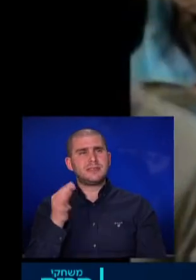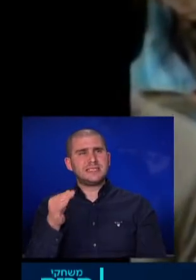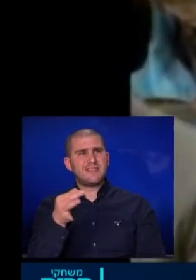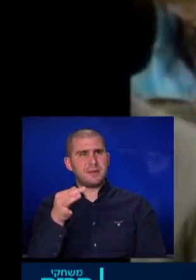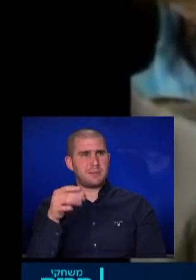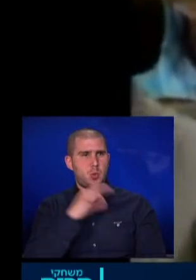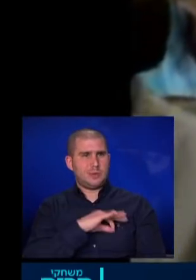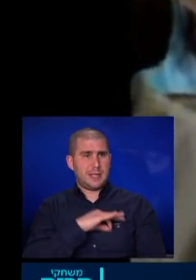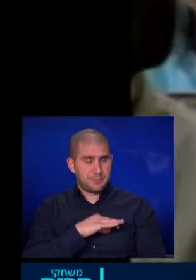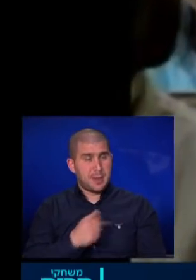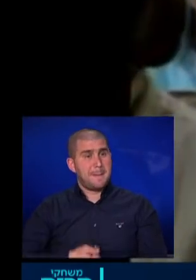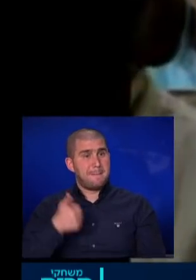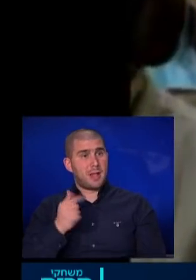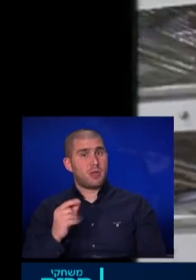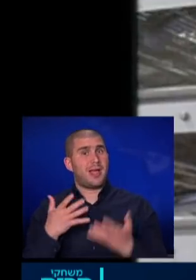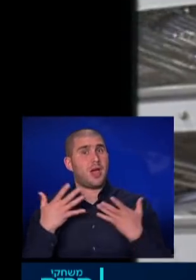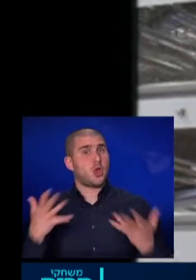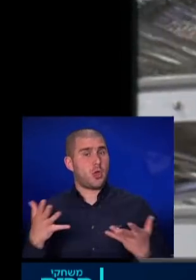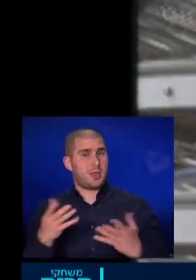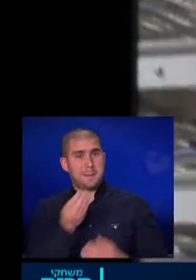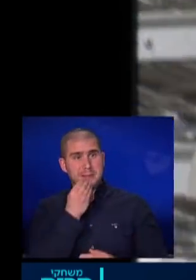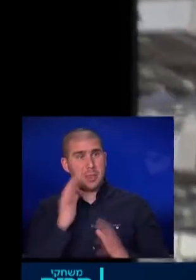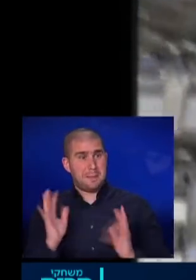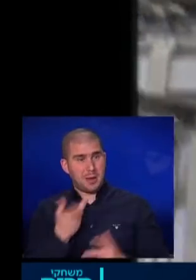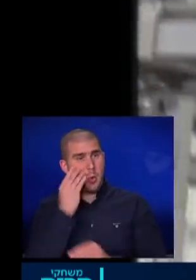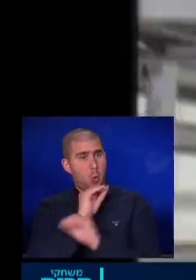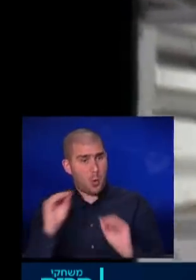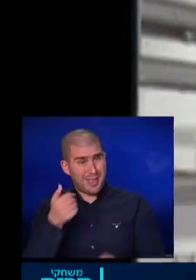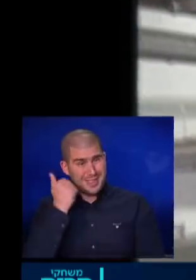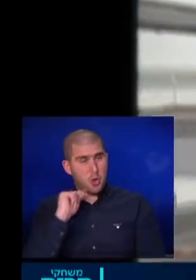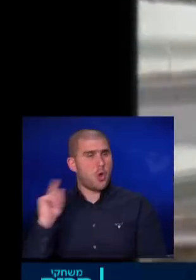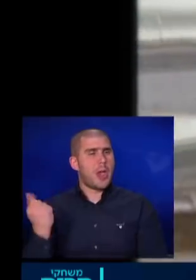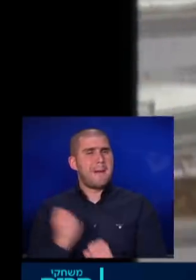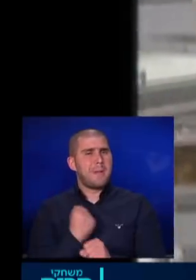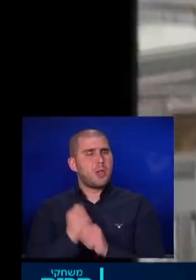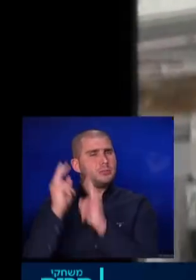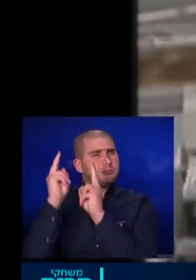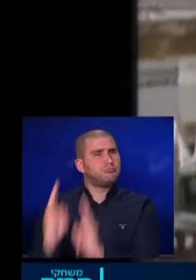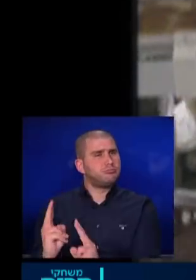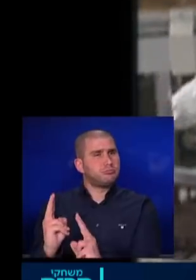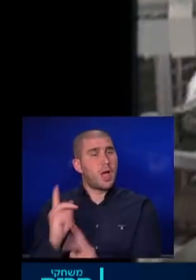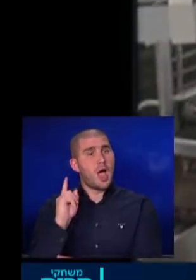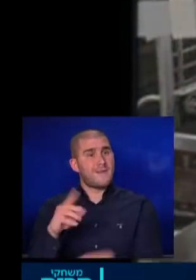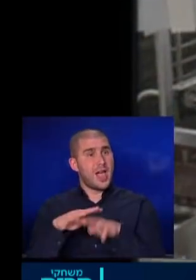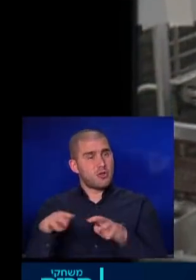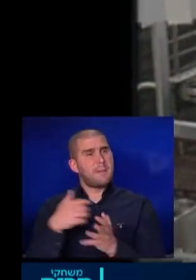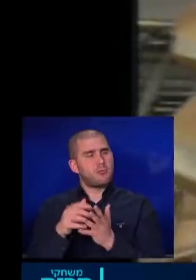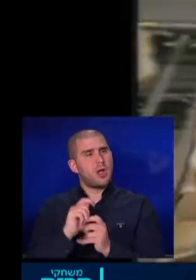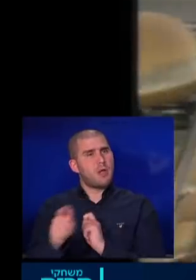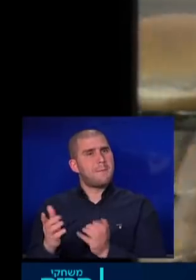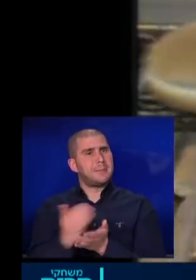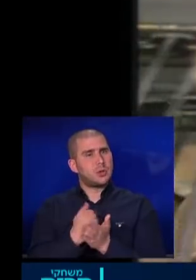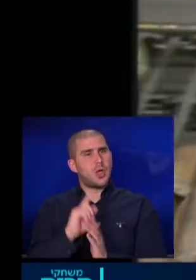במדינה המנכל של ענקית המזון המהיר הודיע אתמול שכל הפעילות שמושת אבל הרשת תמשיך לשלם